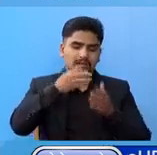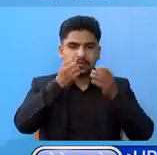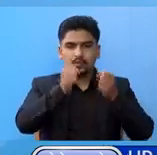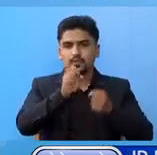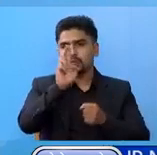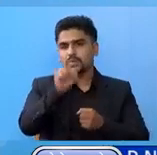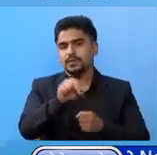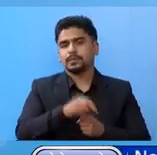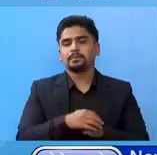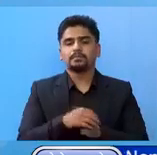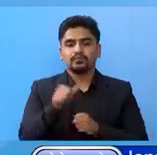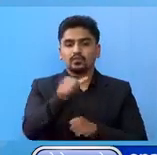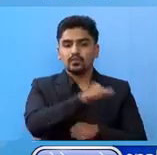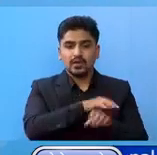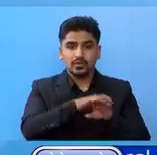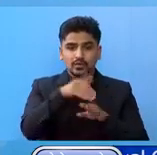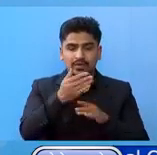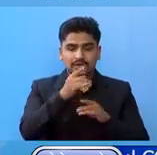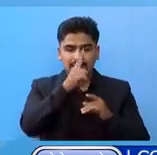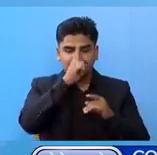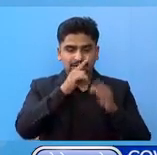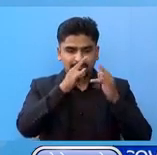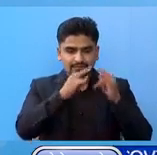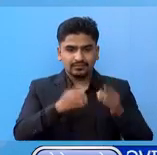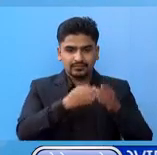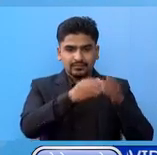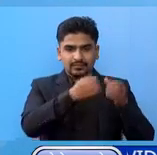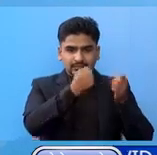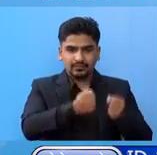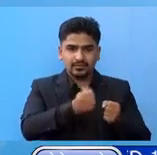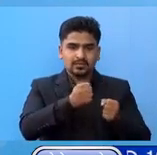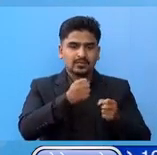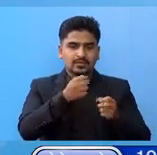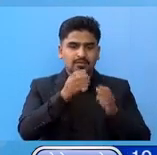बस नुपर छा वारुलाए क्वारेंटिन मा बस न